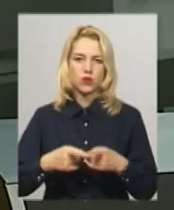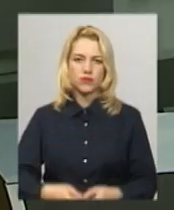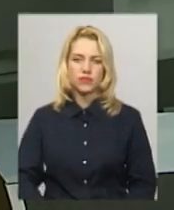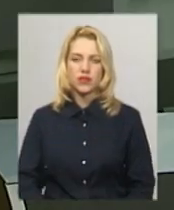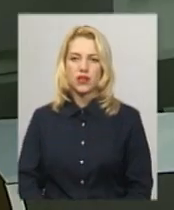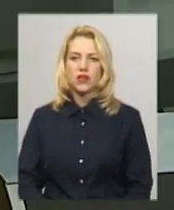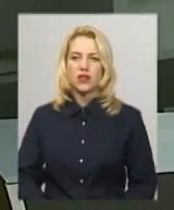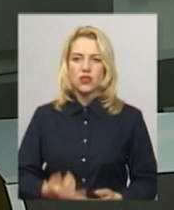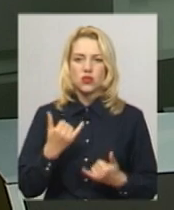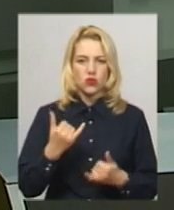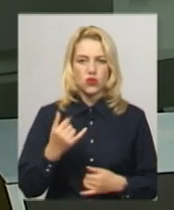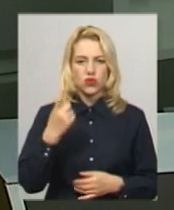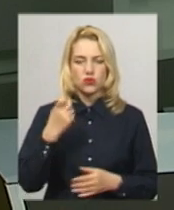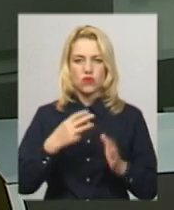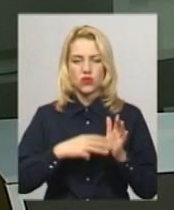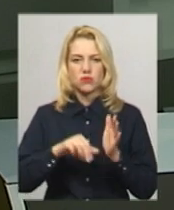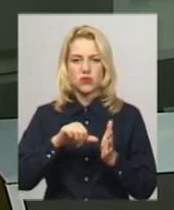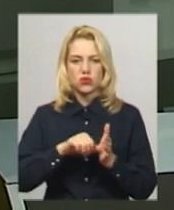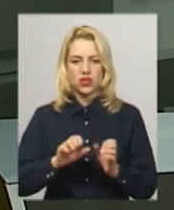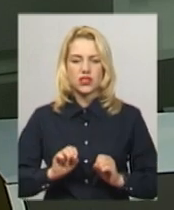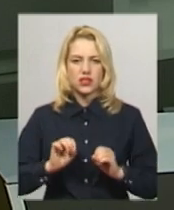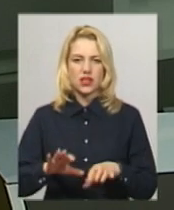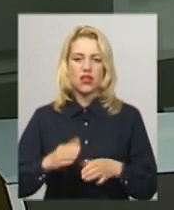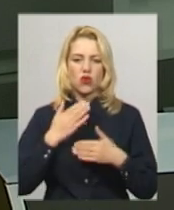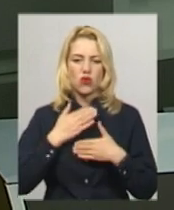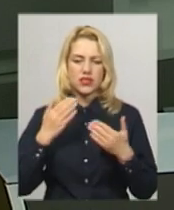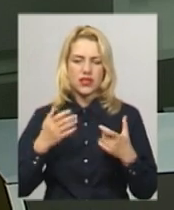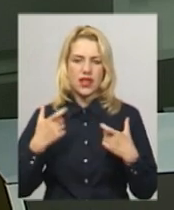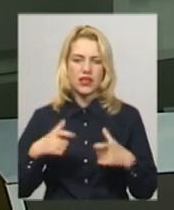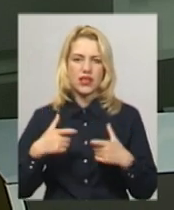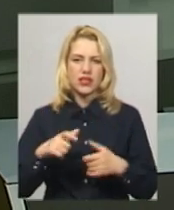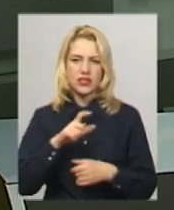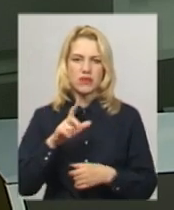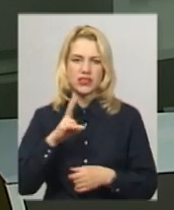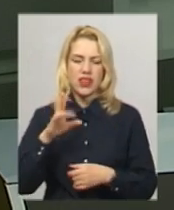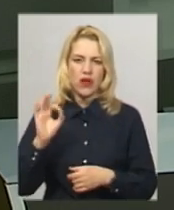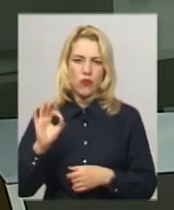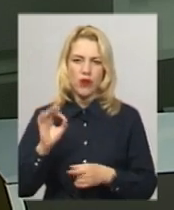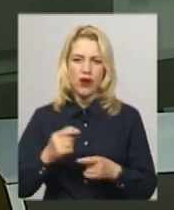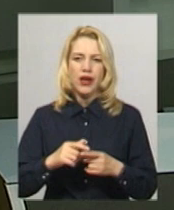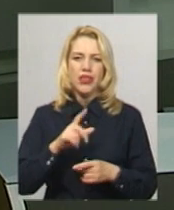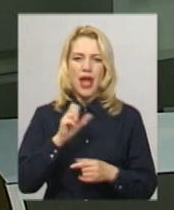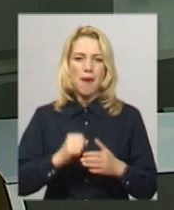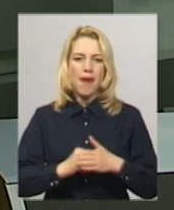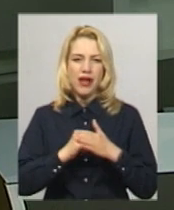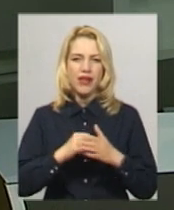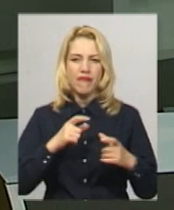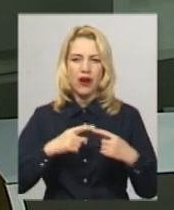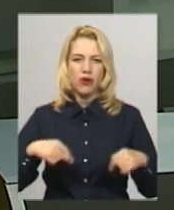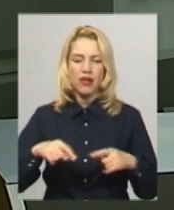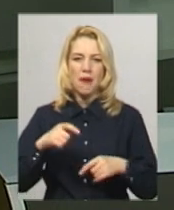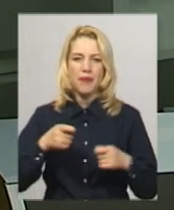Сьогодні 180 учасників склали останній іспит зовнішнього незалежного оцінювання на базі факультету